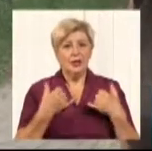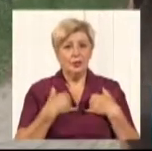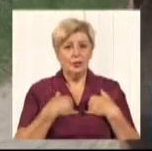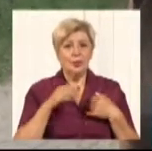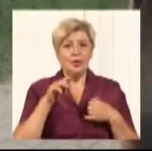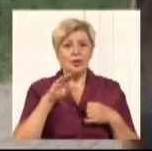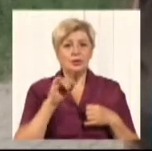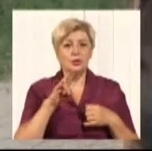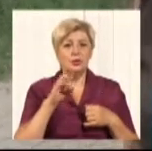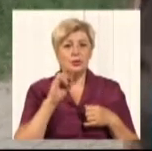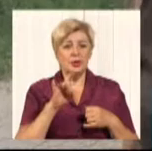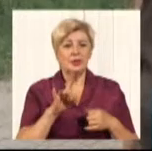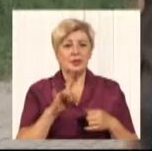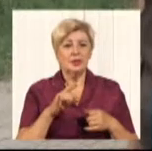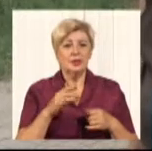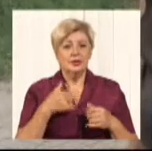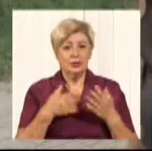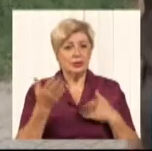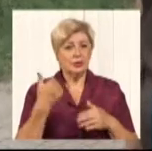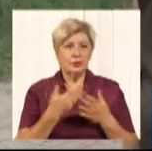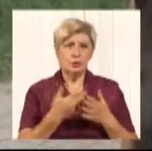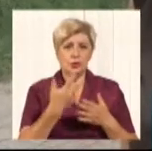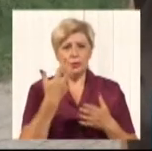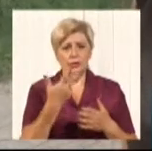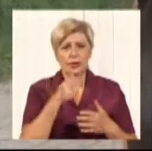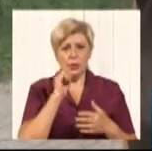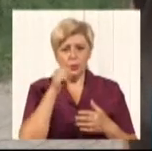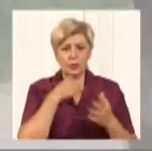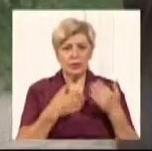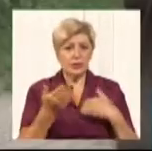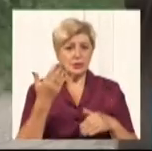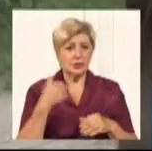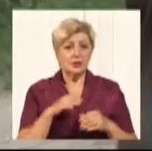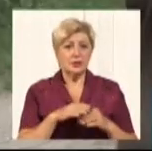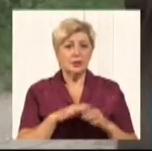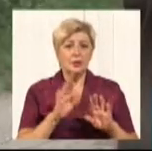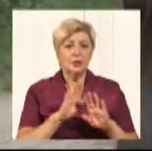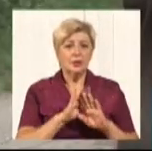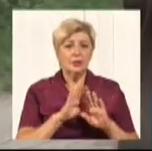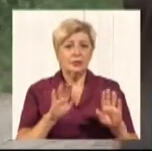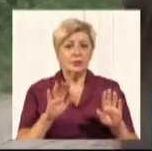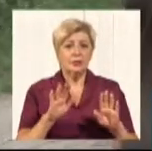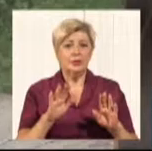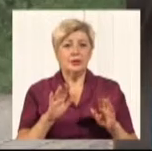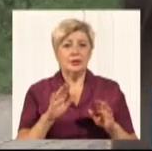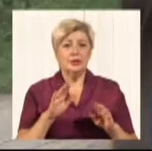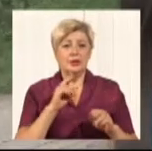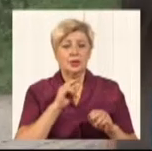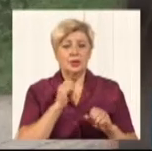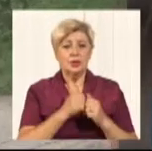у мене все нормально. Ко в лице ви вважаєте? Года три тому назад, якщо не чотири. Ні, не влаштовує, часто буває,